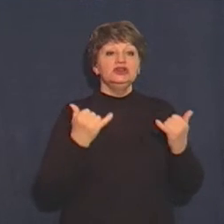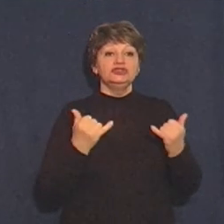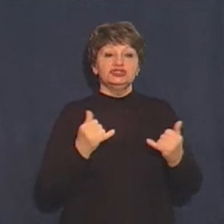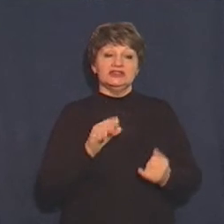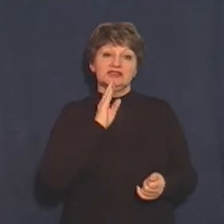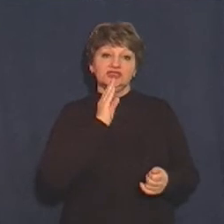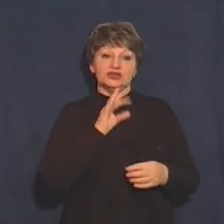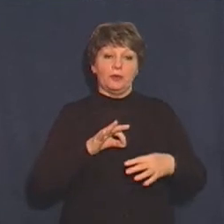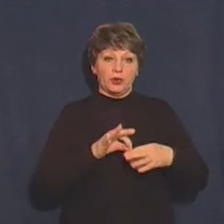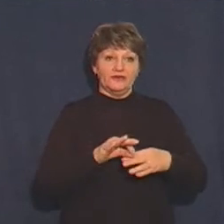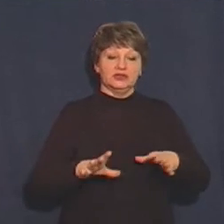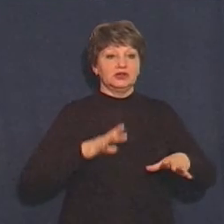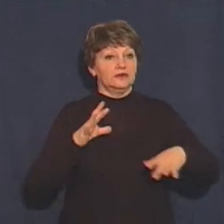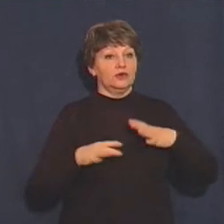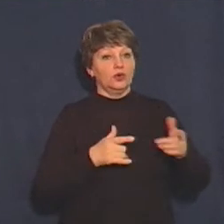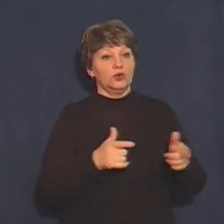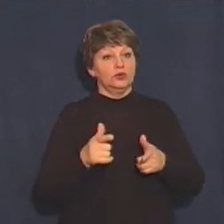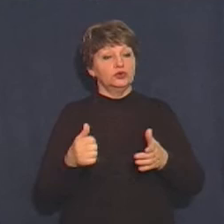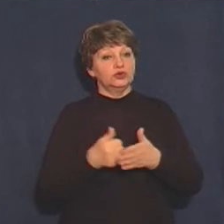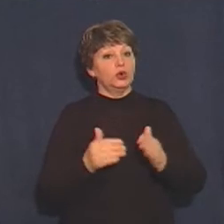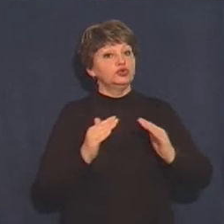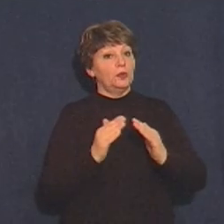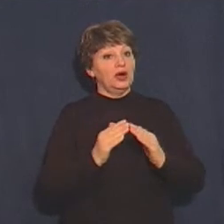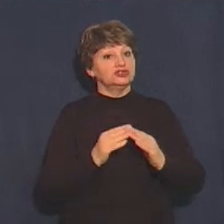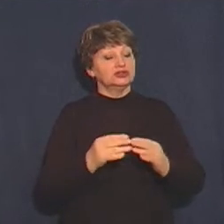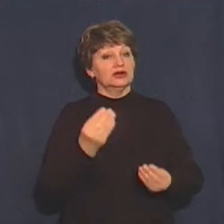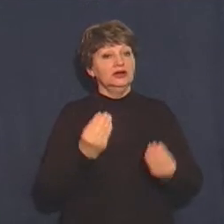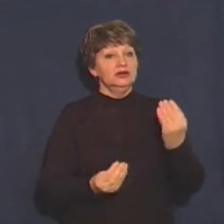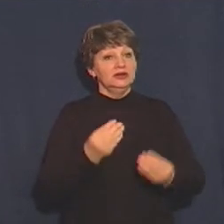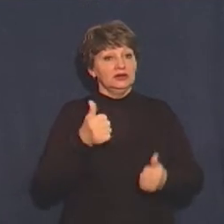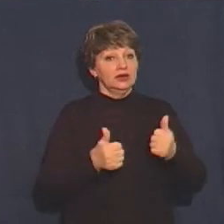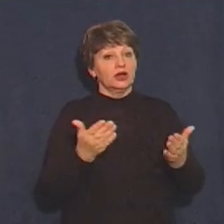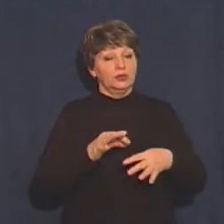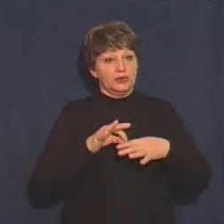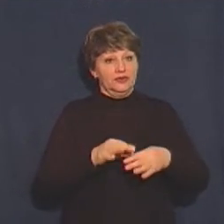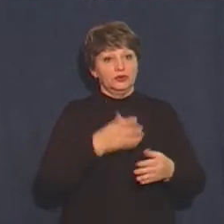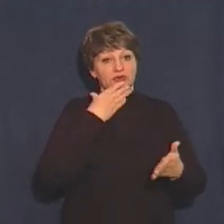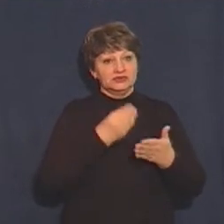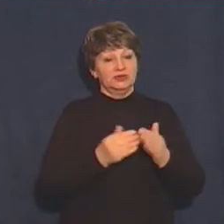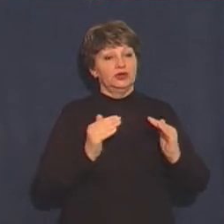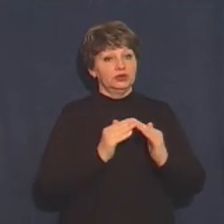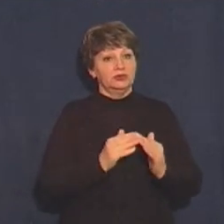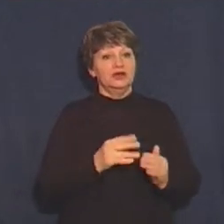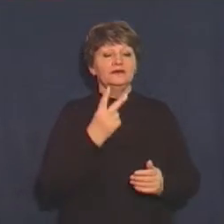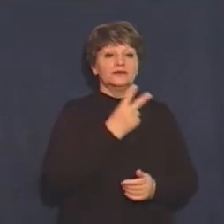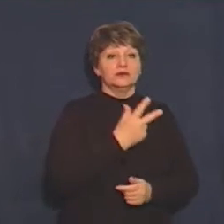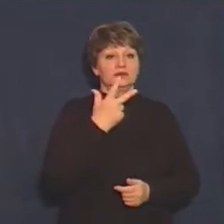тренування та готуються до домашніх ігор, які проведуть на власному паркеті 2 та 3 березня.